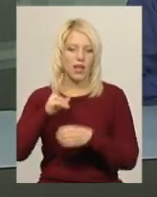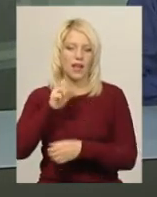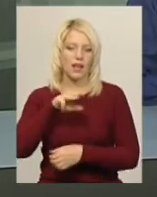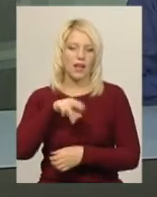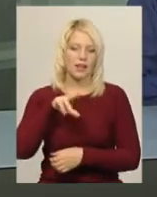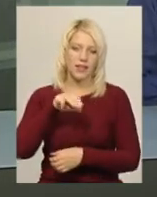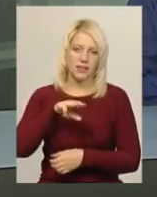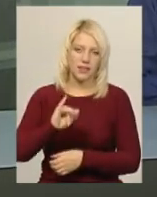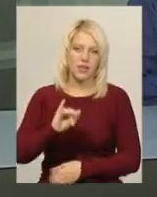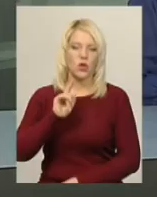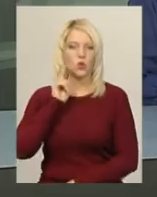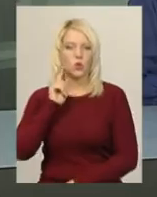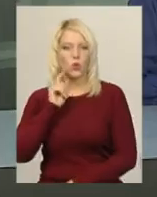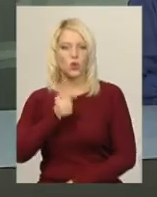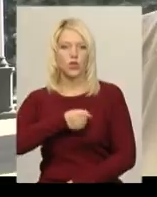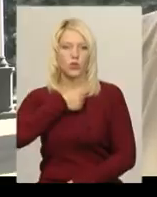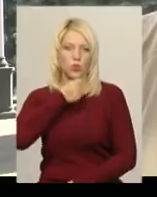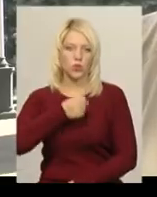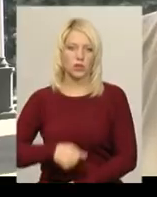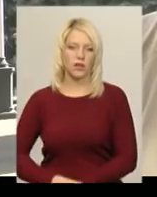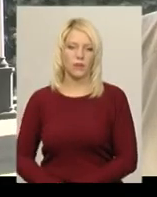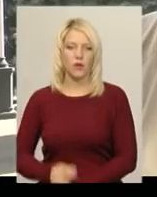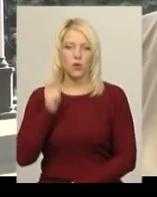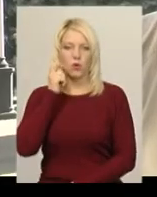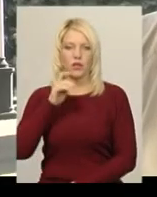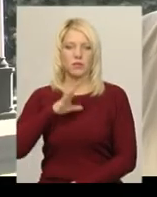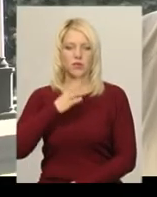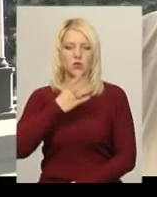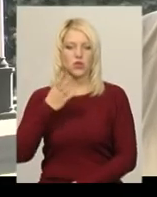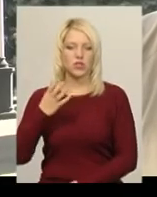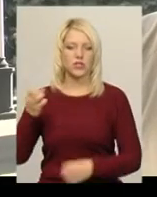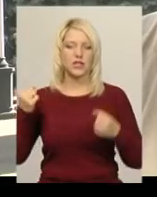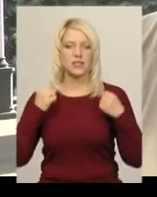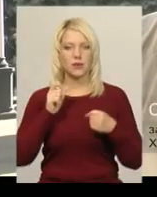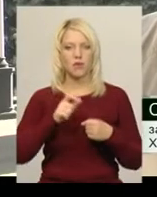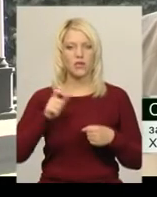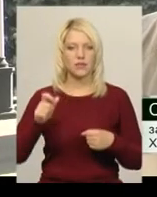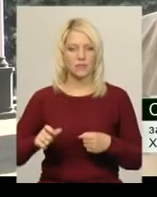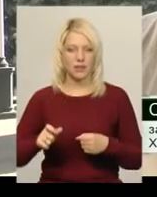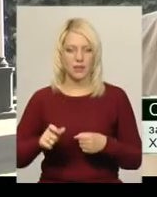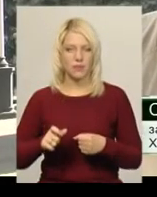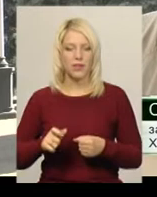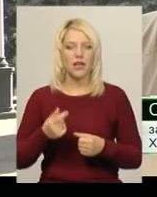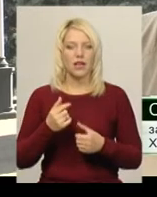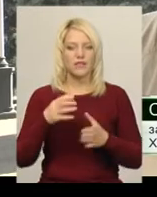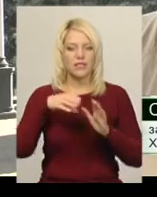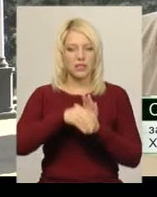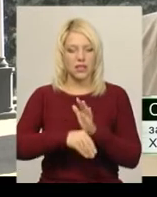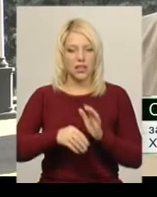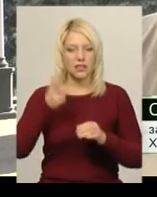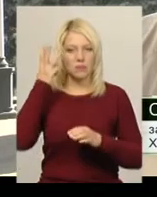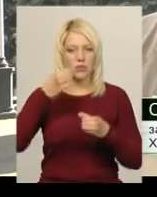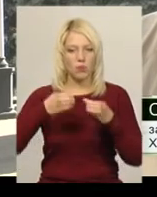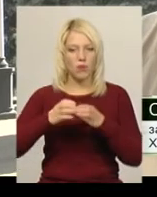юніори та дорослі. «В України було 44 спортсмени. Від України було 44 спортсмени. В складі хмельницької